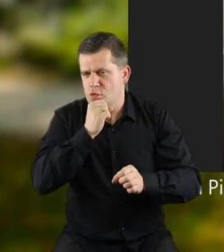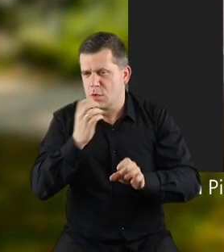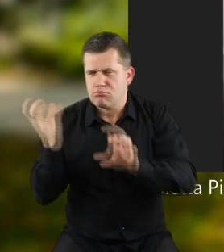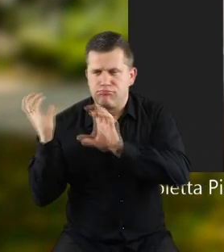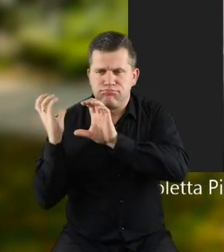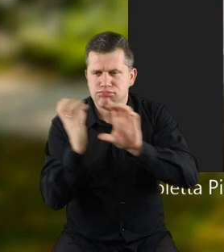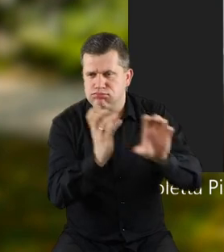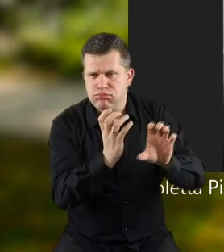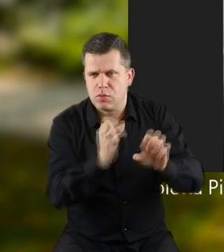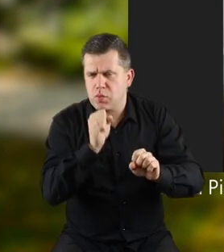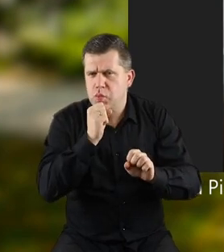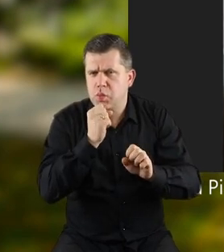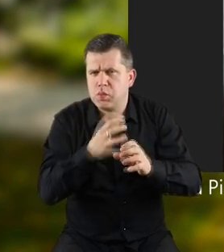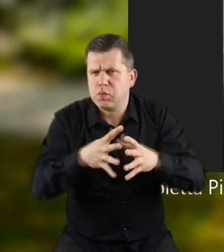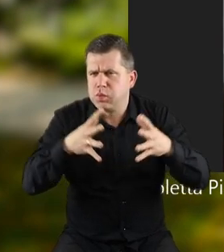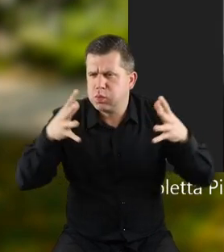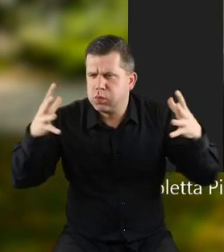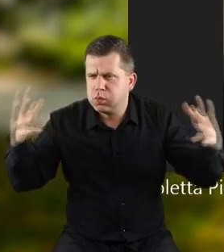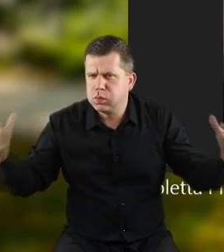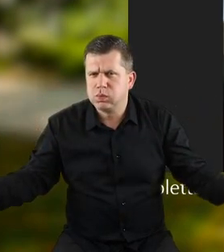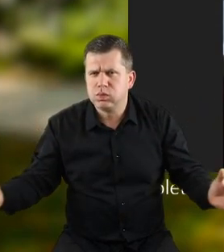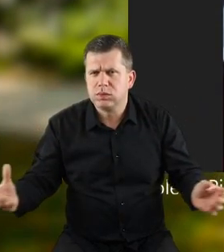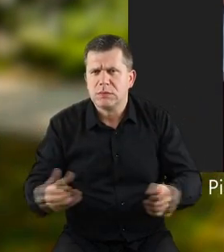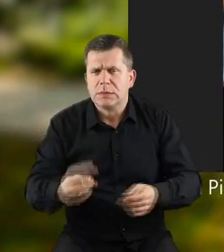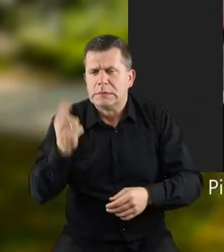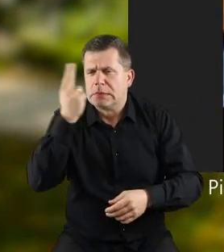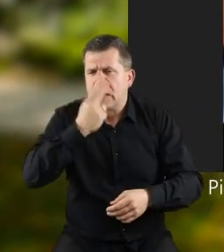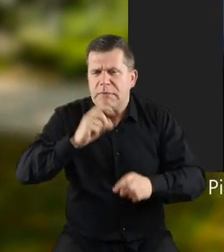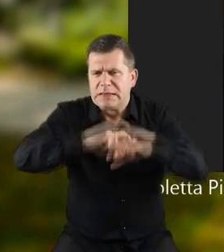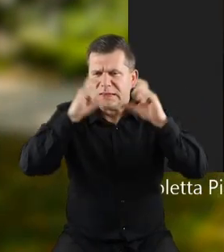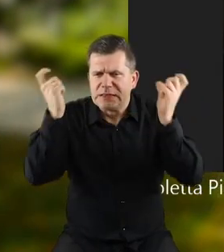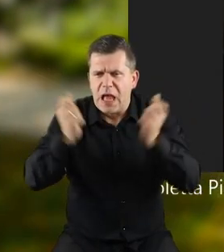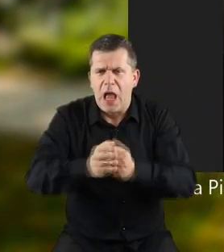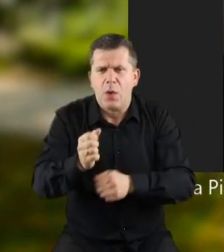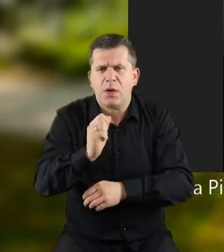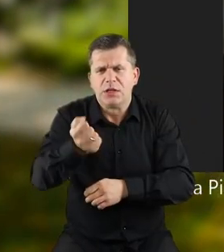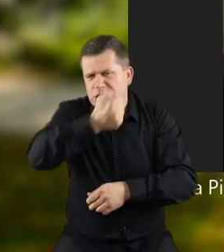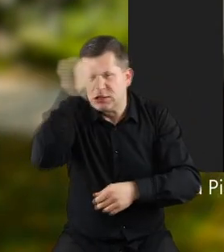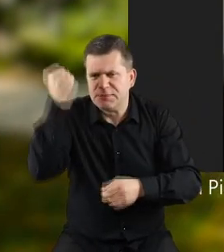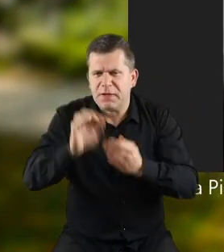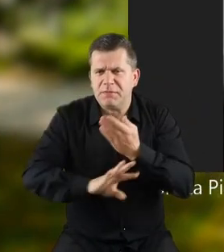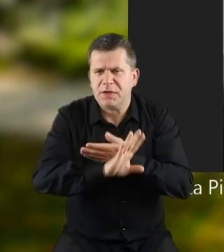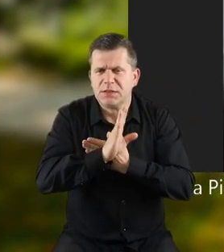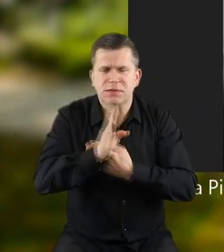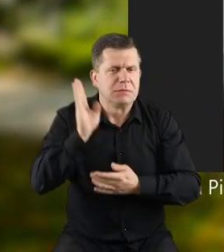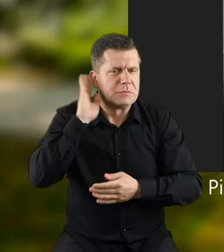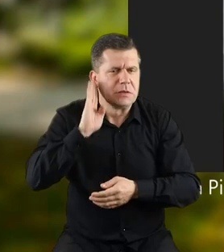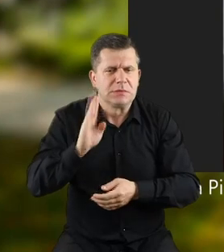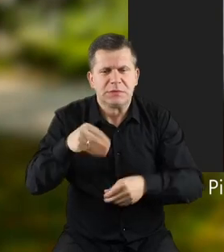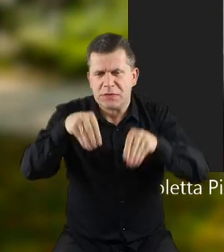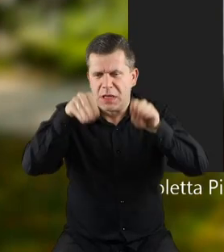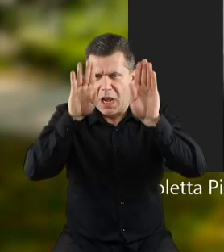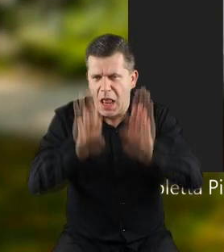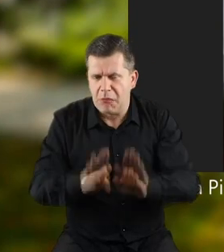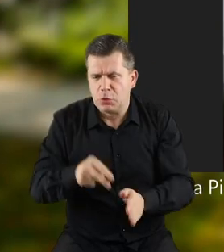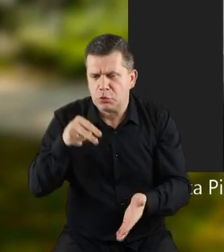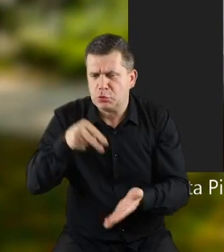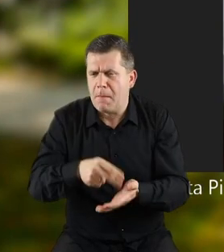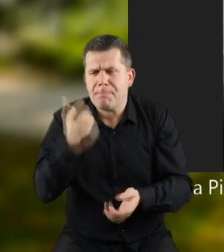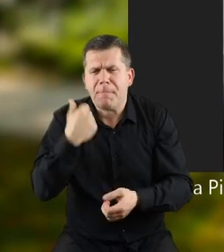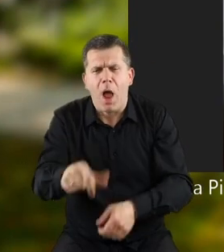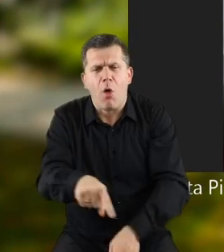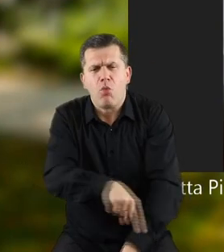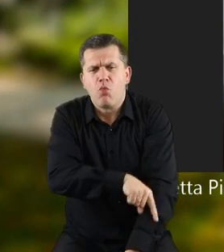auto. Było takie duże, że zasłoniło całą szybę wystawową. Misio wstał w sklepie już